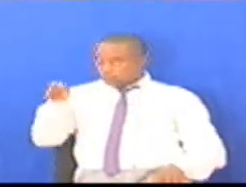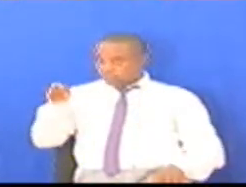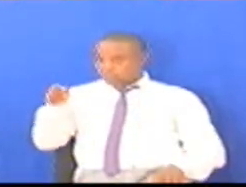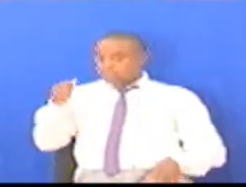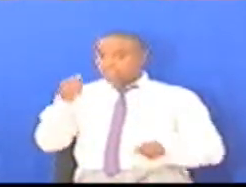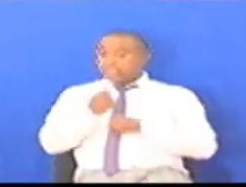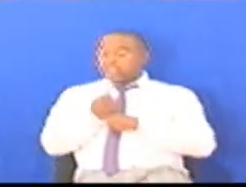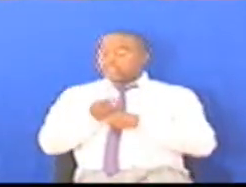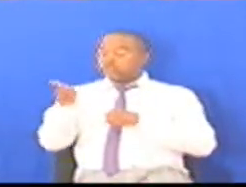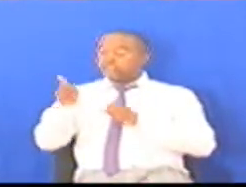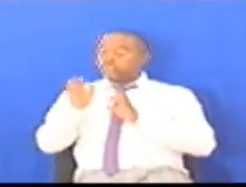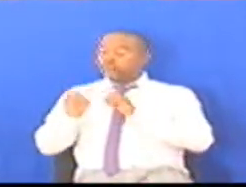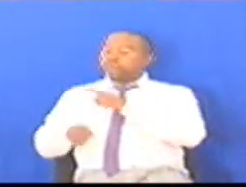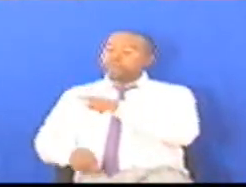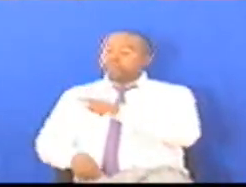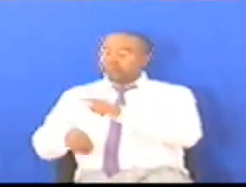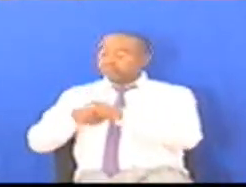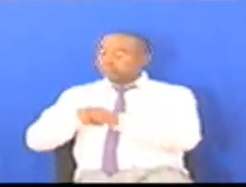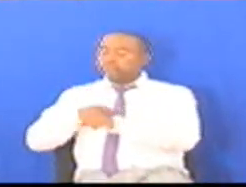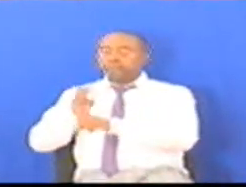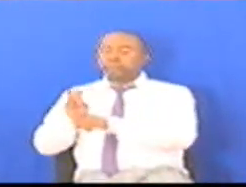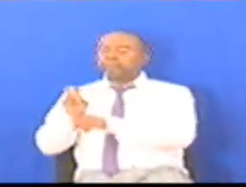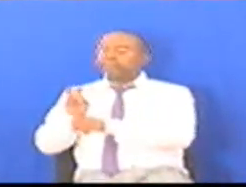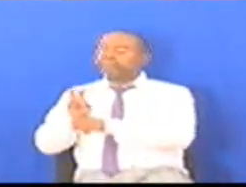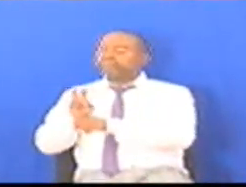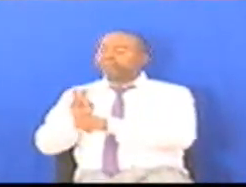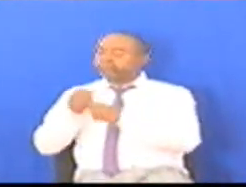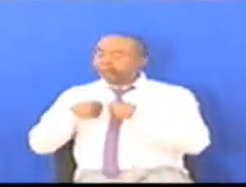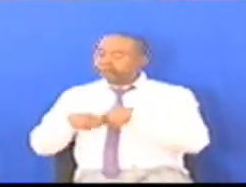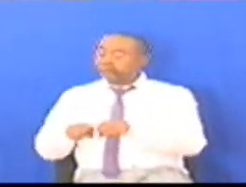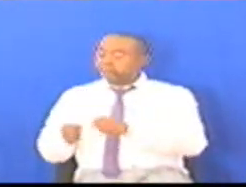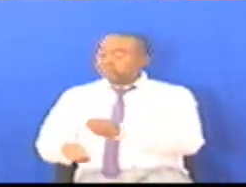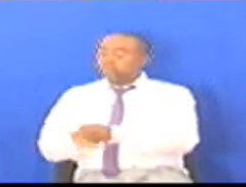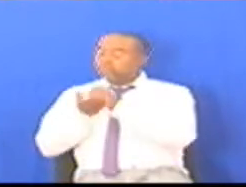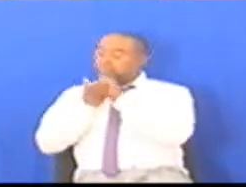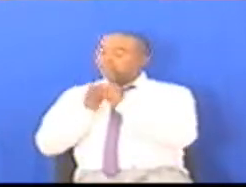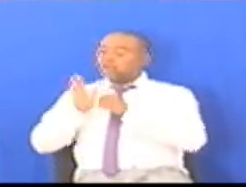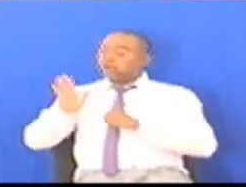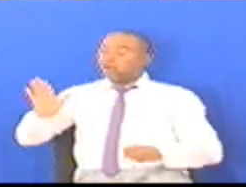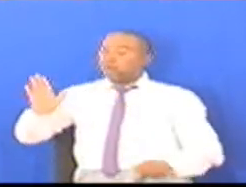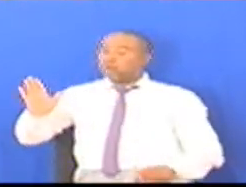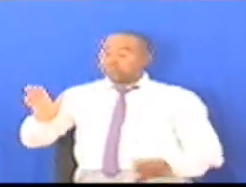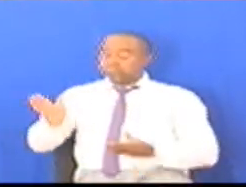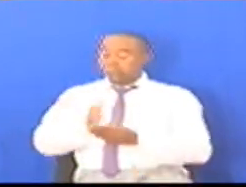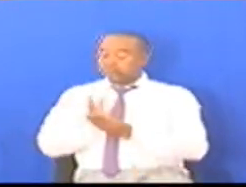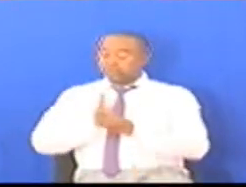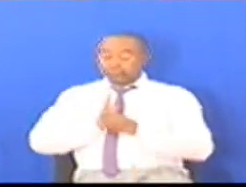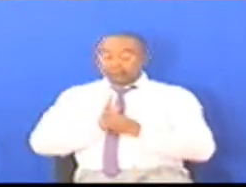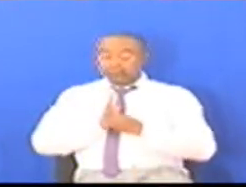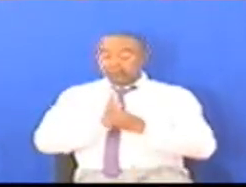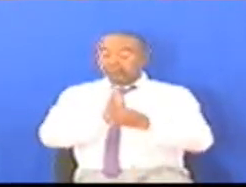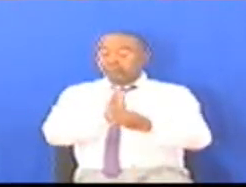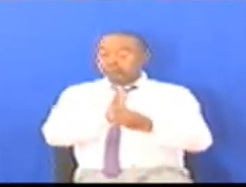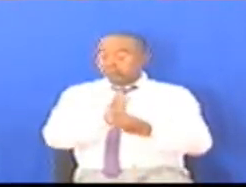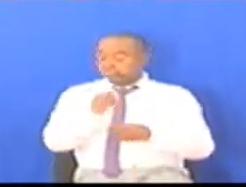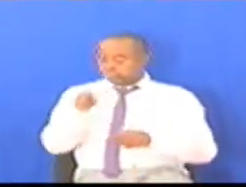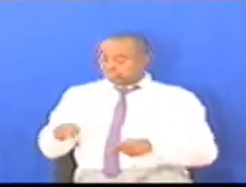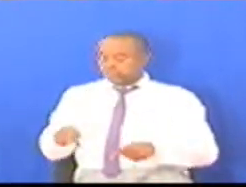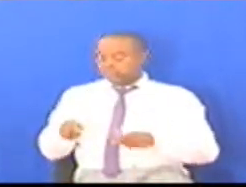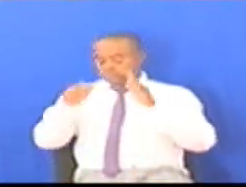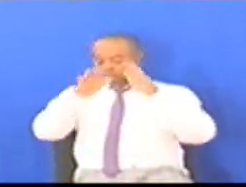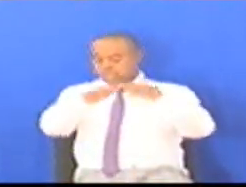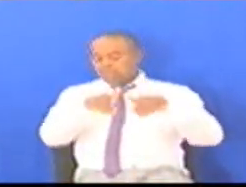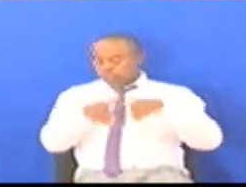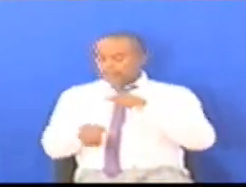nzuri ambayo Unaifanya pamoja Na wasaidizi Wako wa kuliongoza Iribunge kwa umahiri